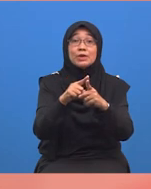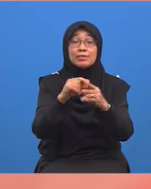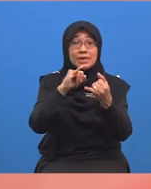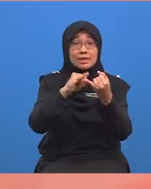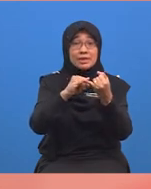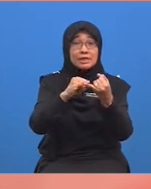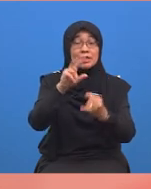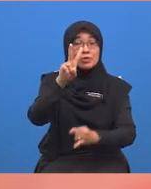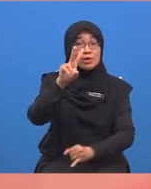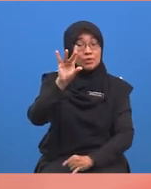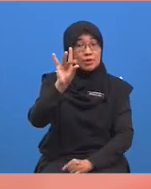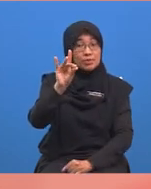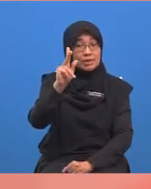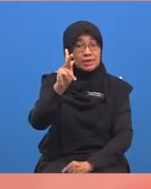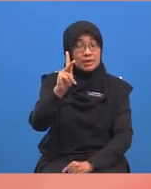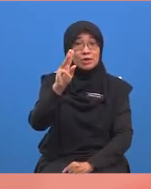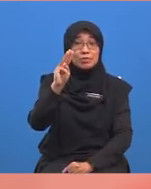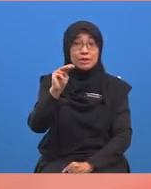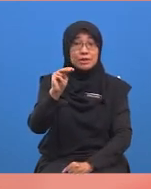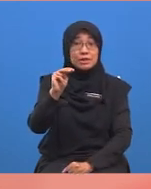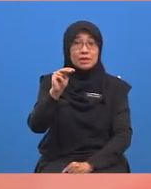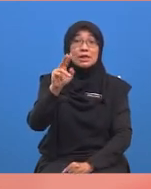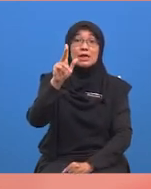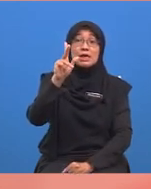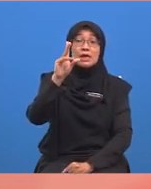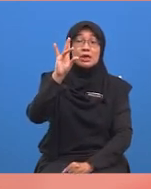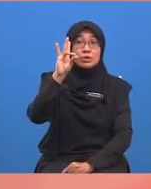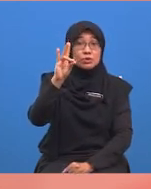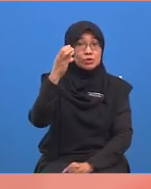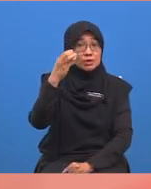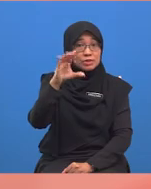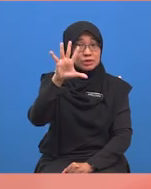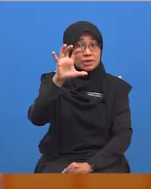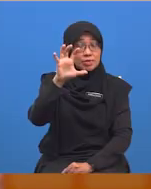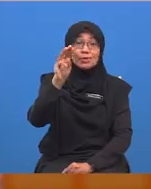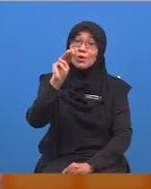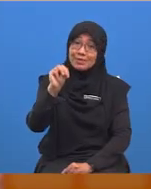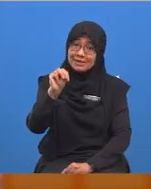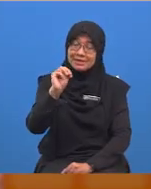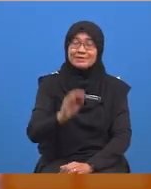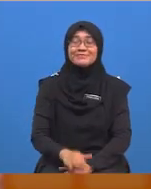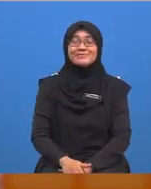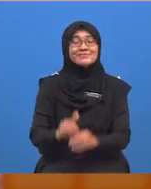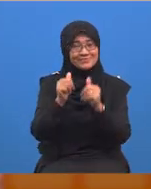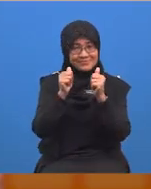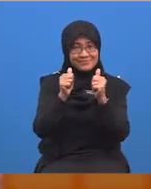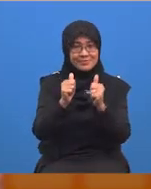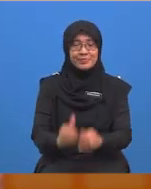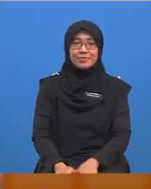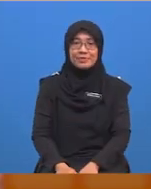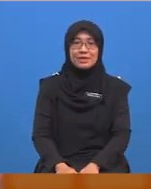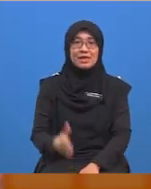dua puluh lapan kilometer tujuh ratus lima puluh meter. Bagus murid-murid. Tahniah.